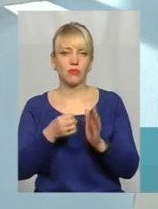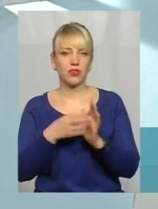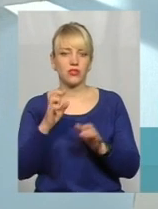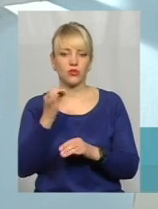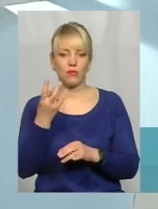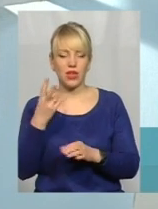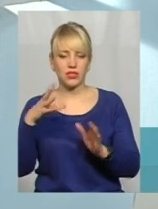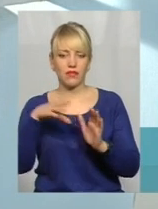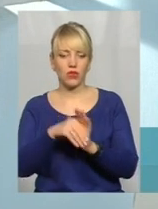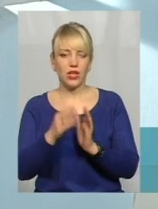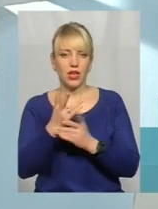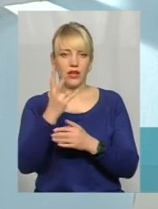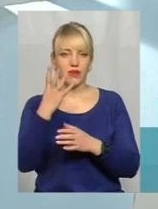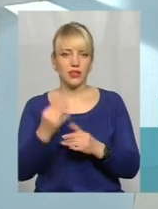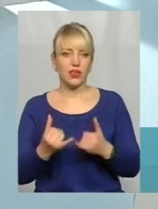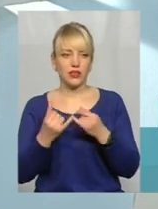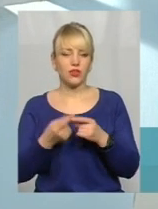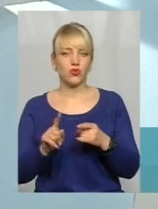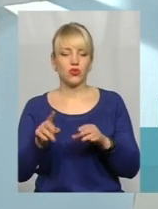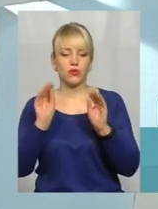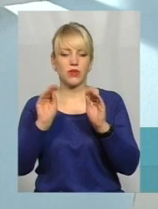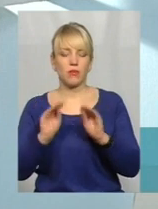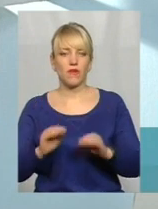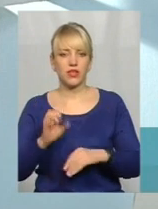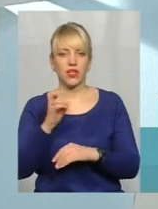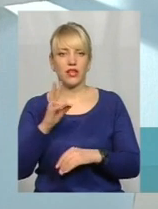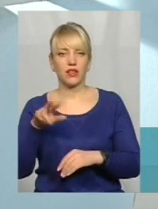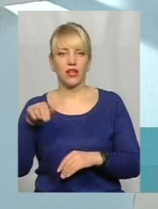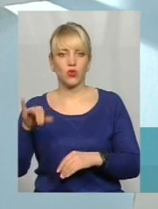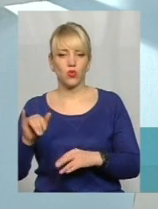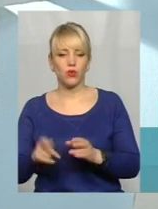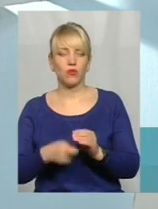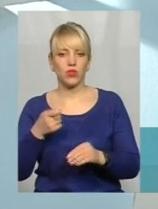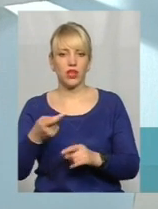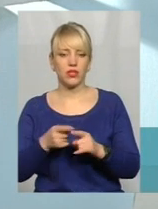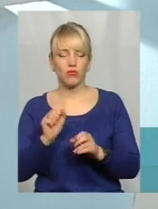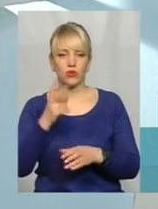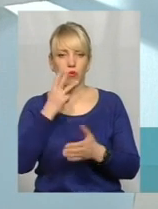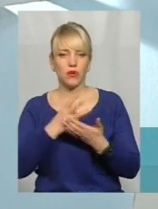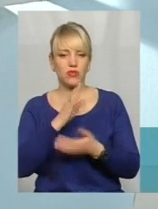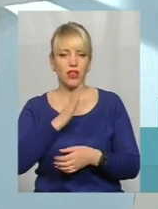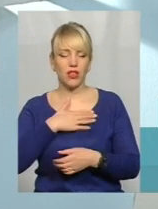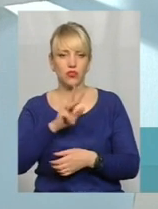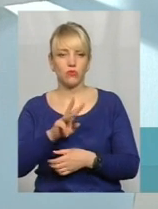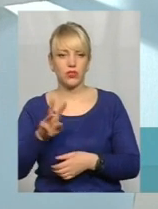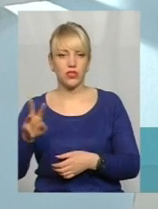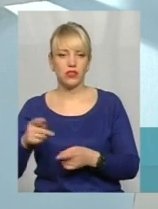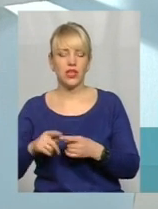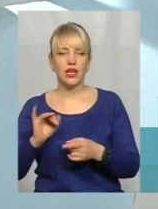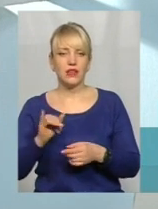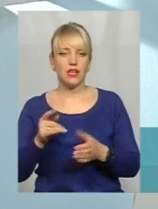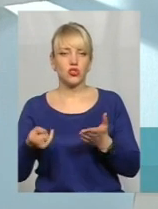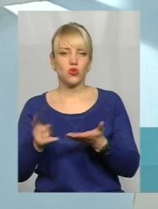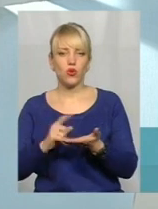включно, тому що є два дні для того, щоб заповнити анкетку і подати її. Її можна побачити на нашому сайті, на сторінках Агенції Сталого Розвитку.